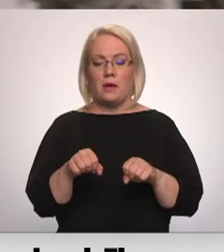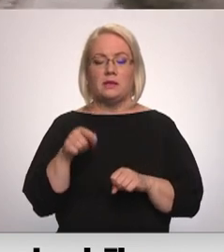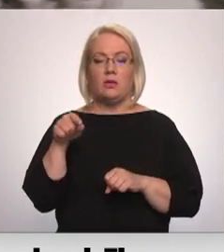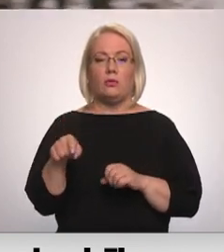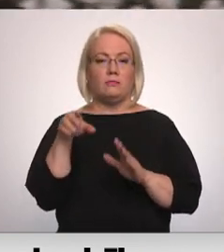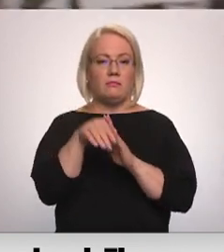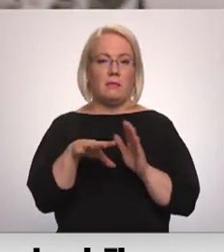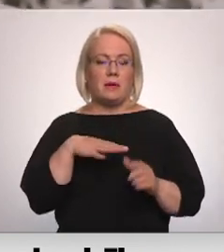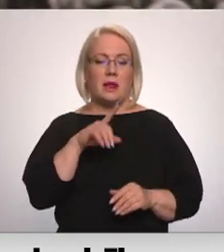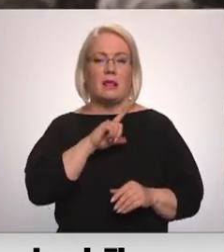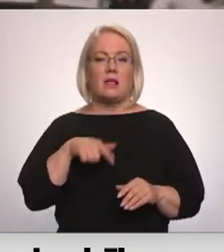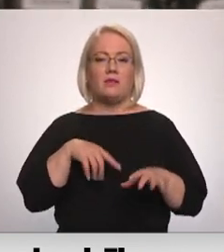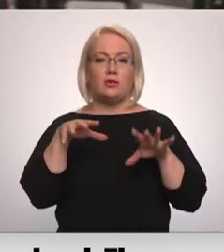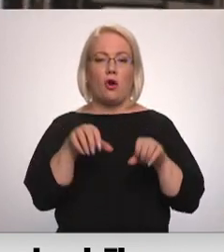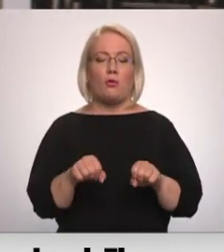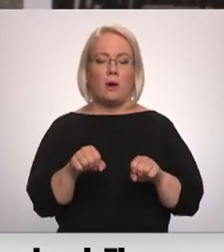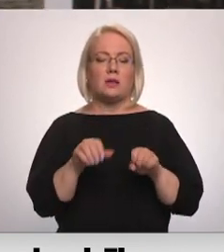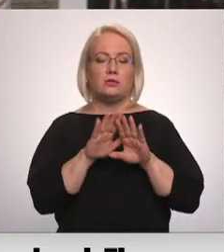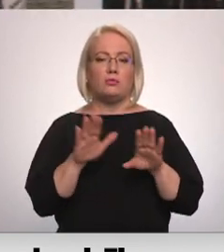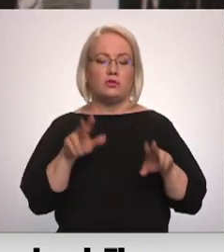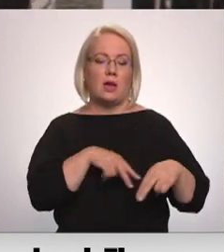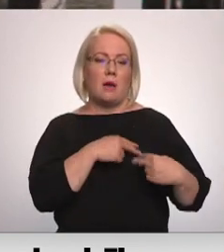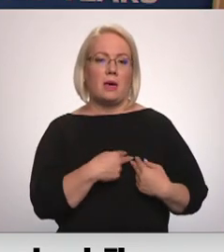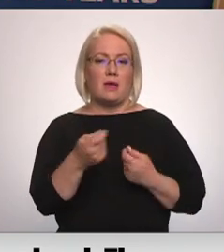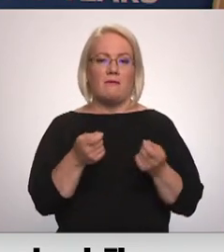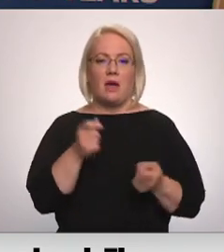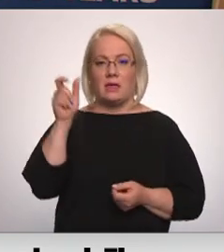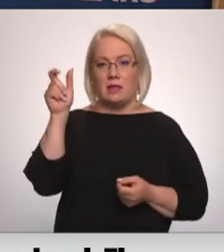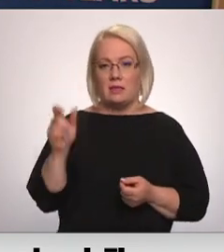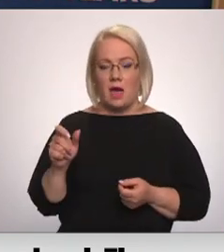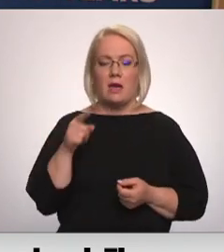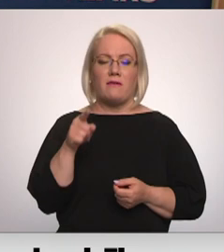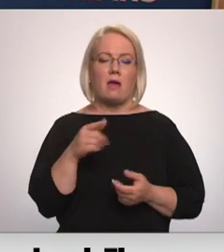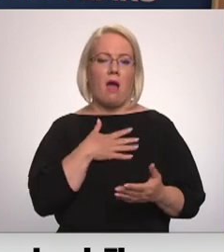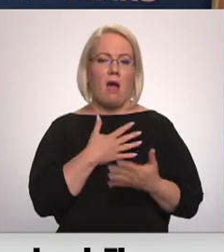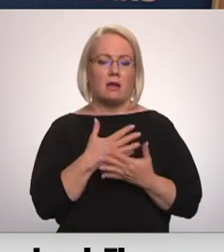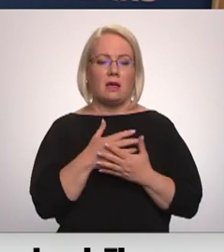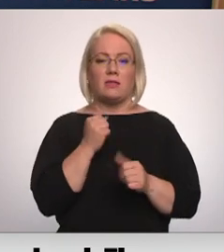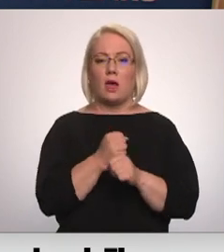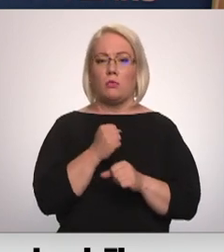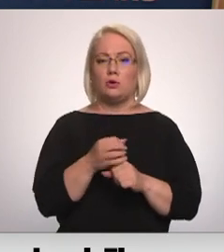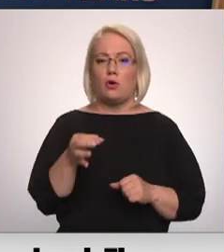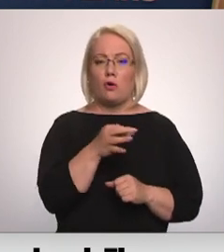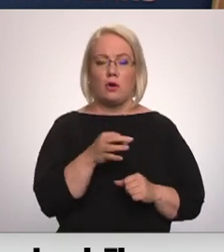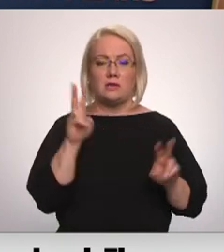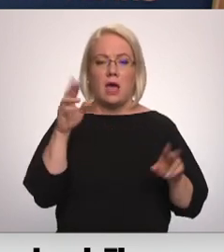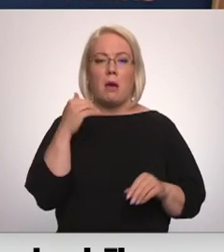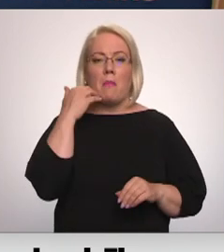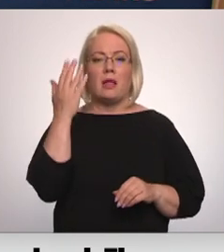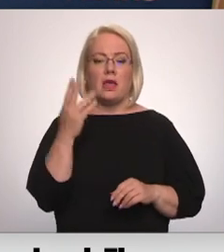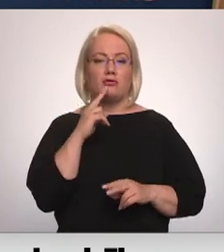tagadējā Latvijas okupācijas muzeja pietrības vadītāja Dzintra Bungs, kur aktīvi darbojas organizācijā Baltieša apelācija